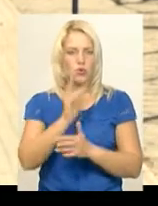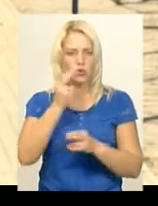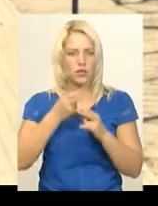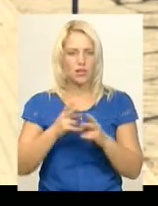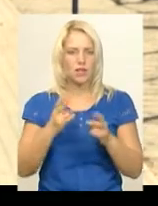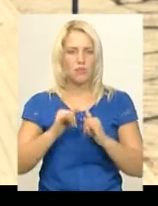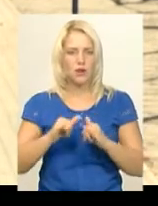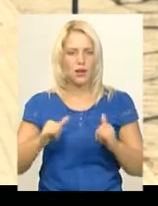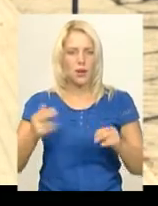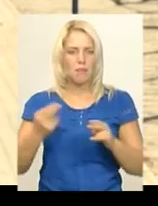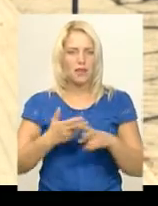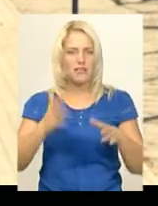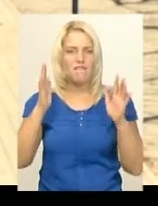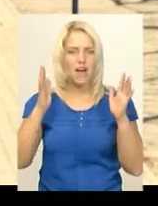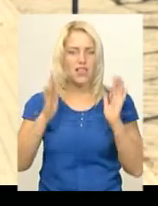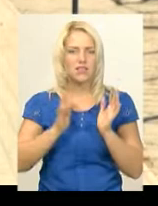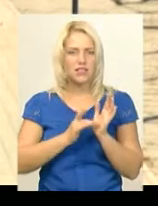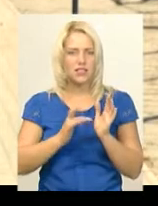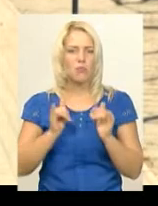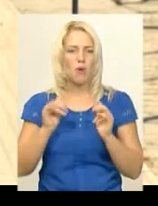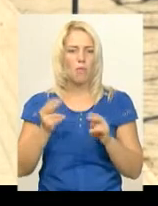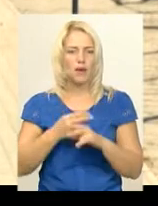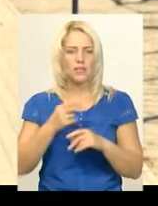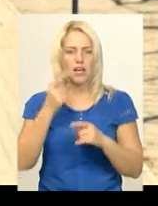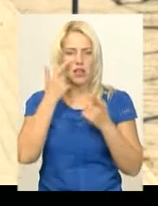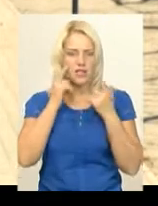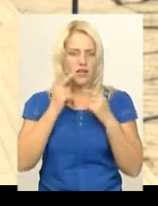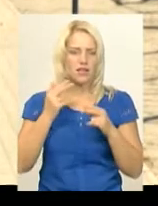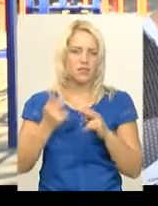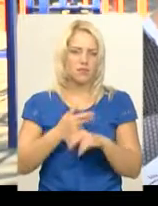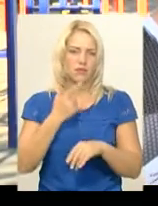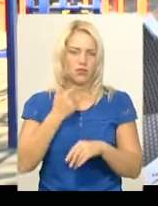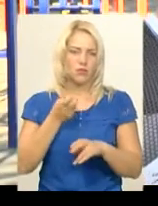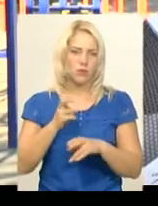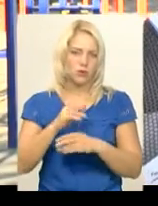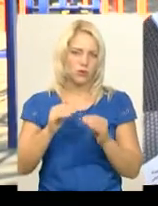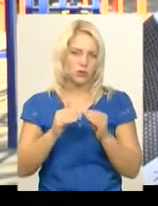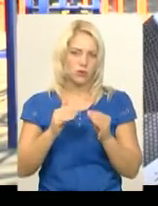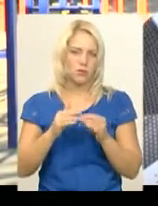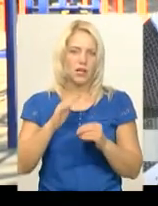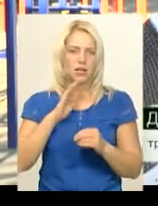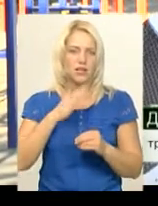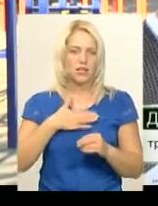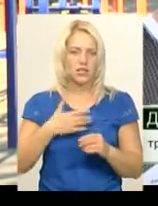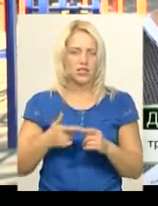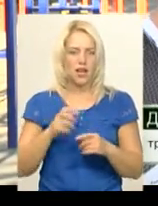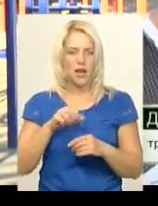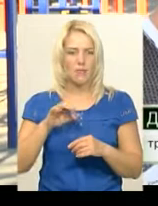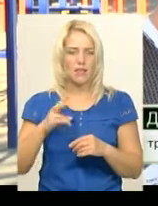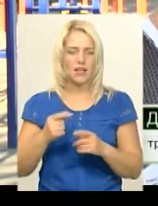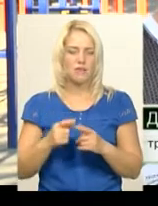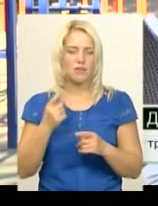фанатизму на тренуваннях, без крові, без сліз приходити додому. Вона зараз є першою збірною України з